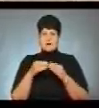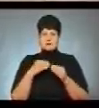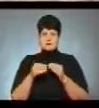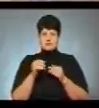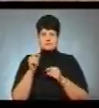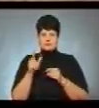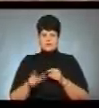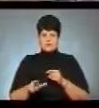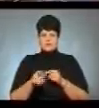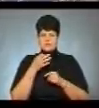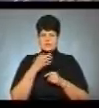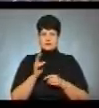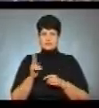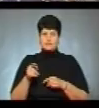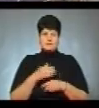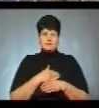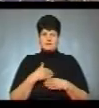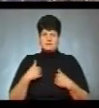Назвати себе він не захотів.